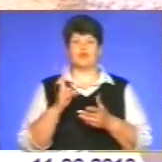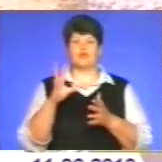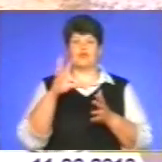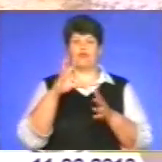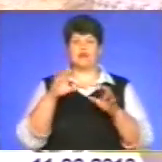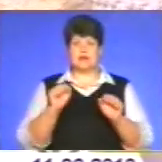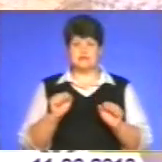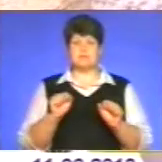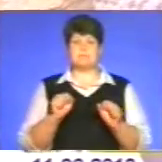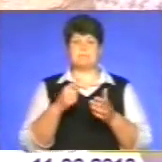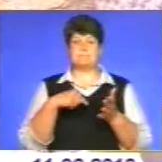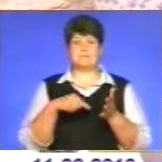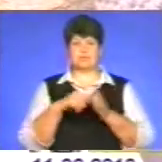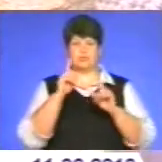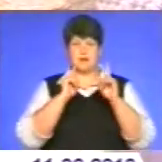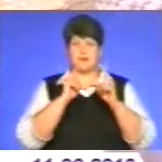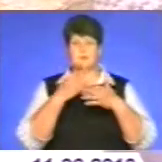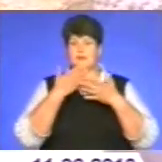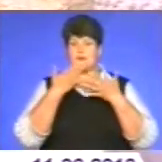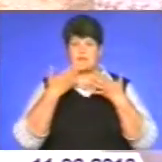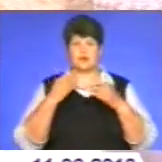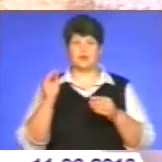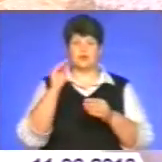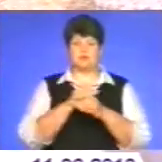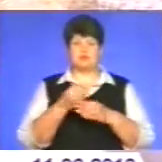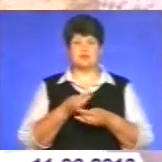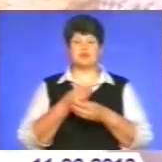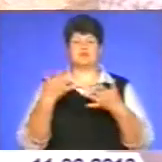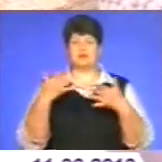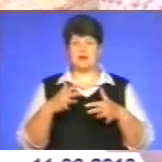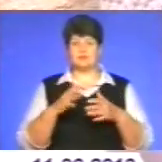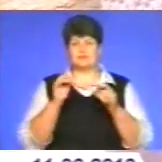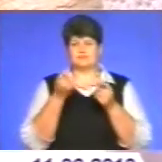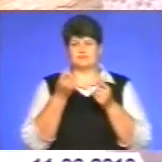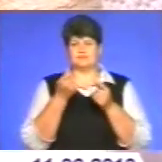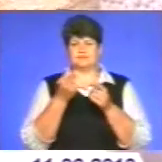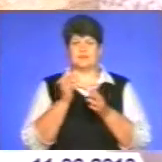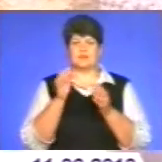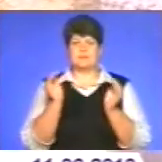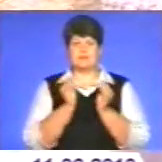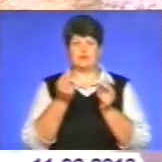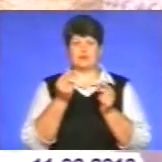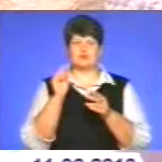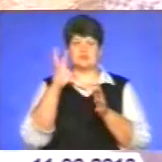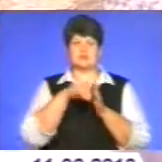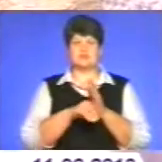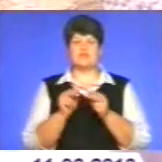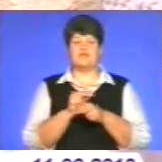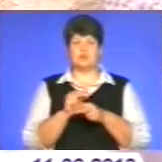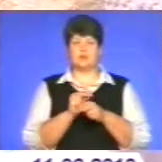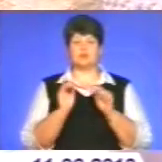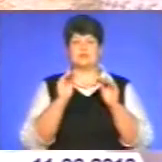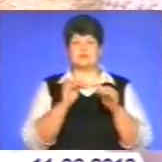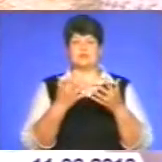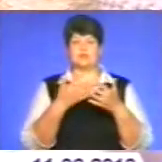що ми тоді не несемо додаткових витрат. Є можливість просто зробити невеликі ефери профілювання, вкласти мінімальні кошти в ремонт, поставити необхідне обладнання,